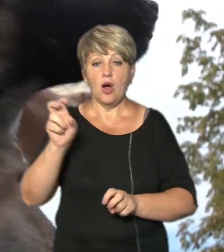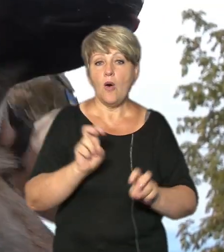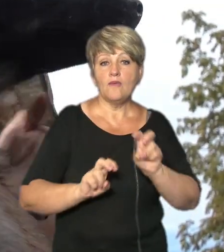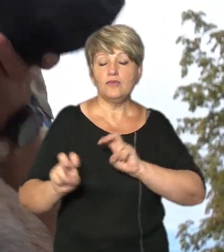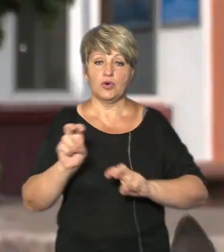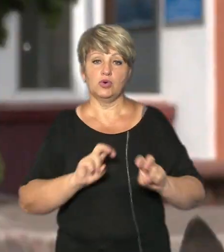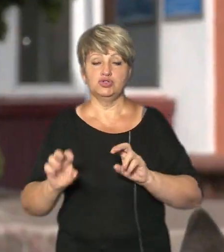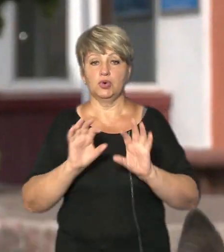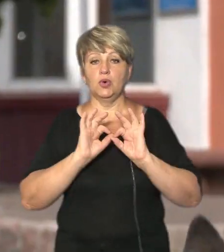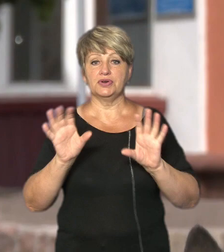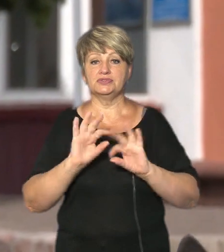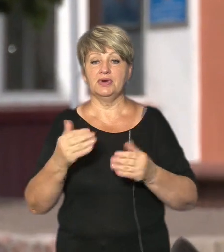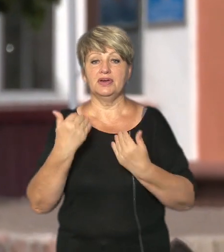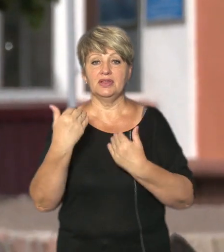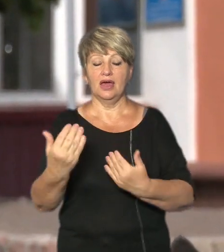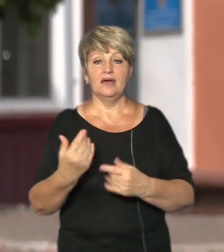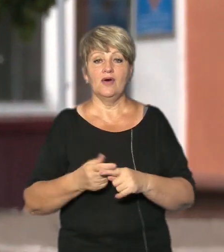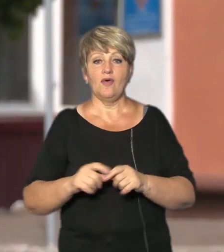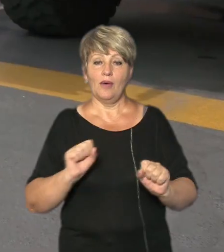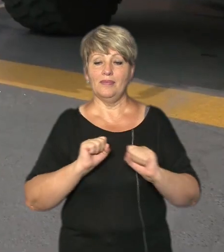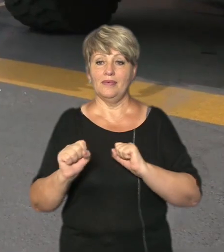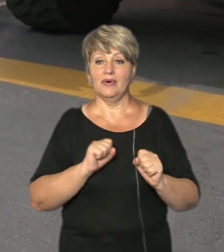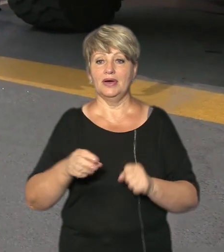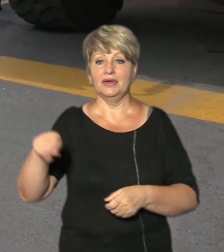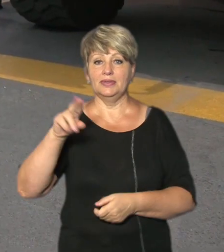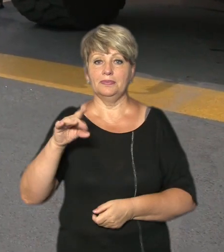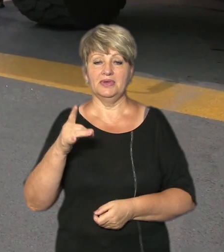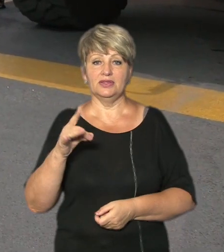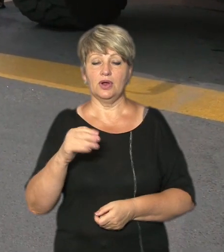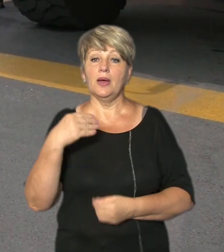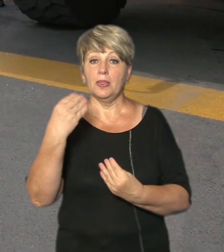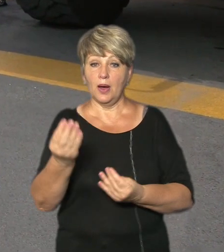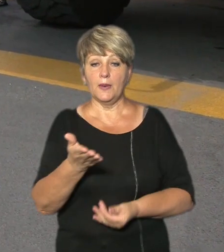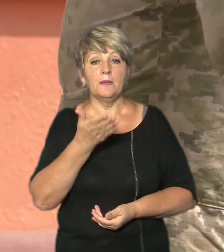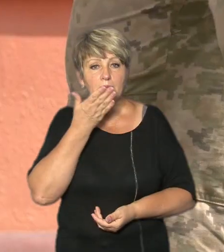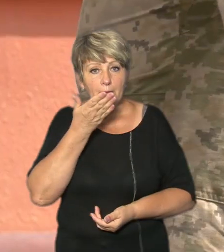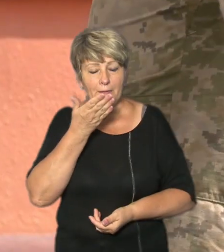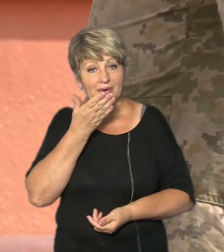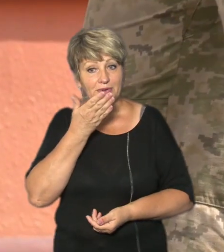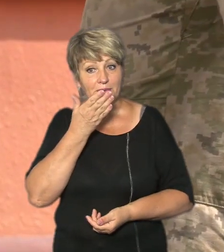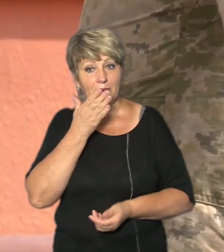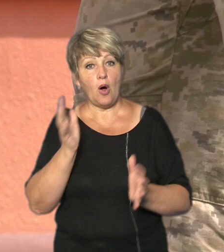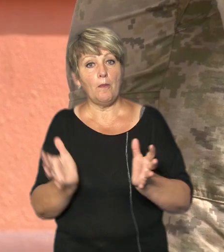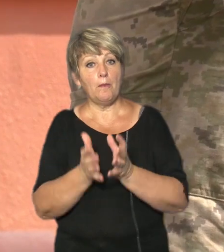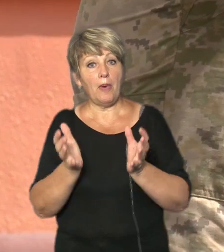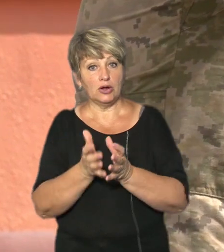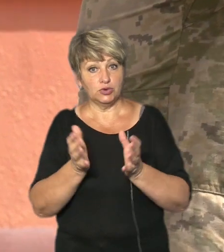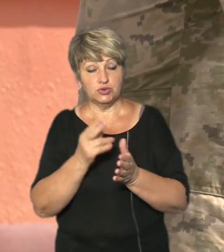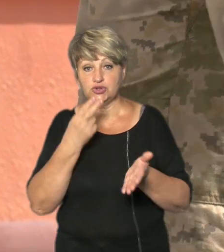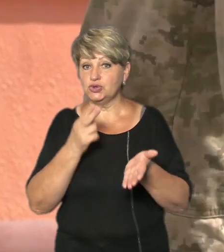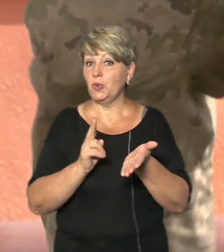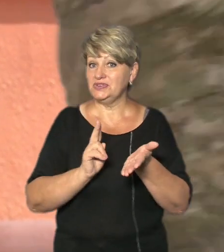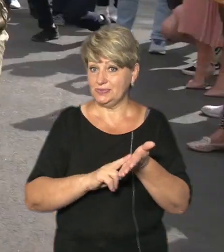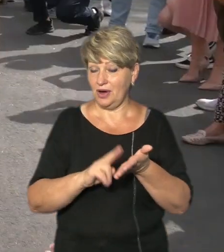розповідає кінолог Держприкордонслужби Дмитро Медвєдєв Лесі будуть понюхати подушечку з Маркою